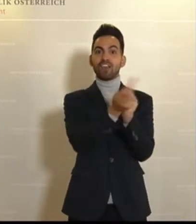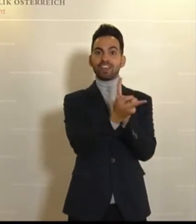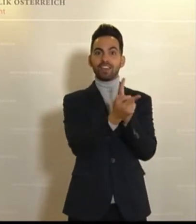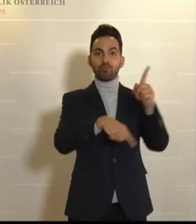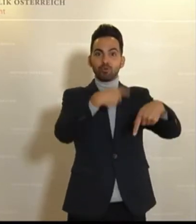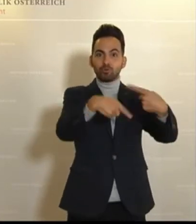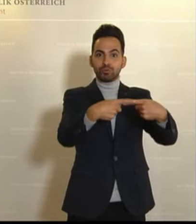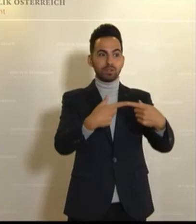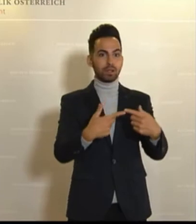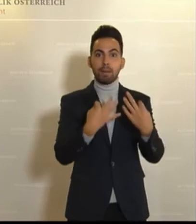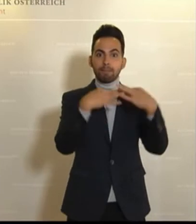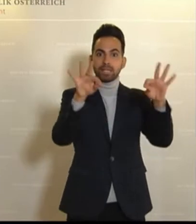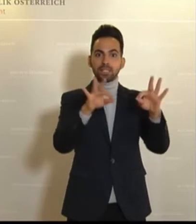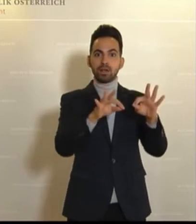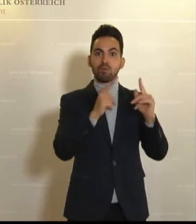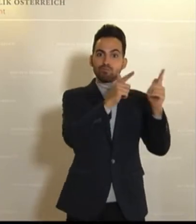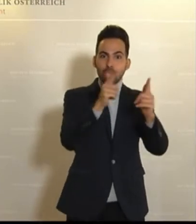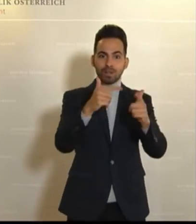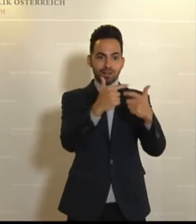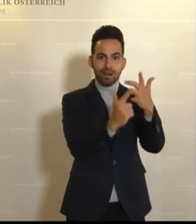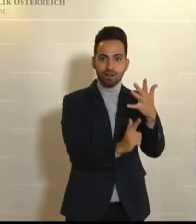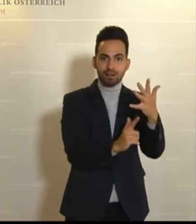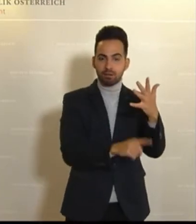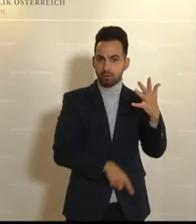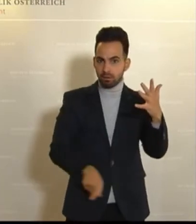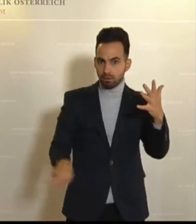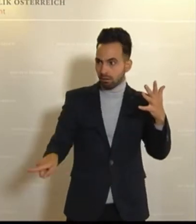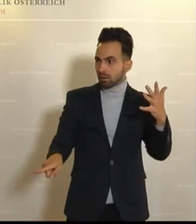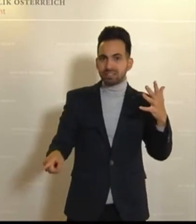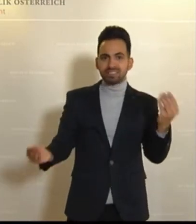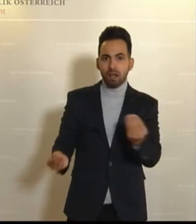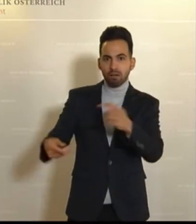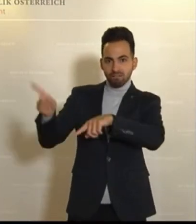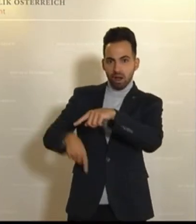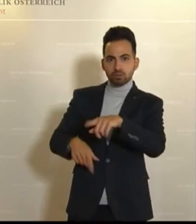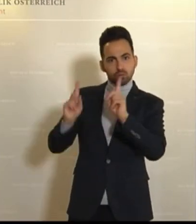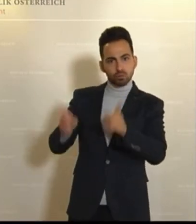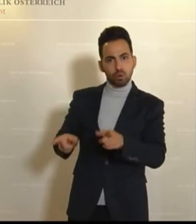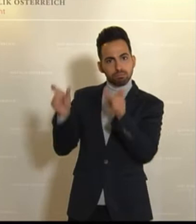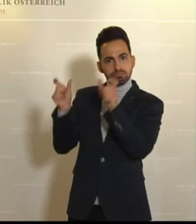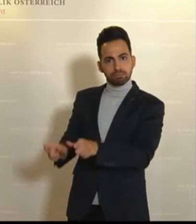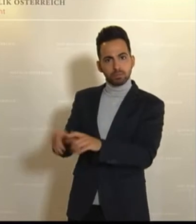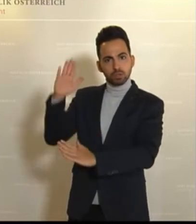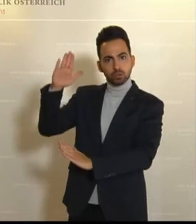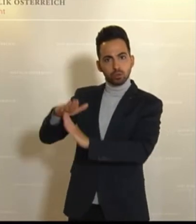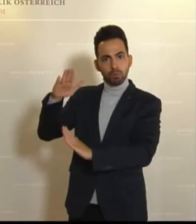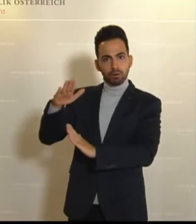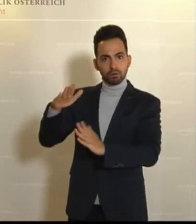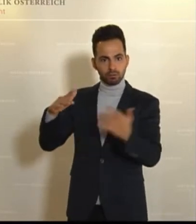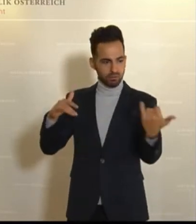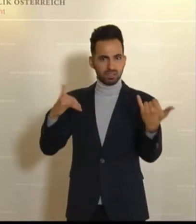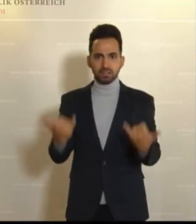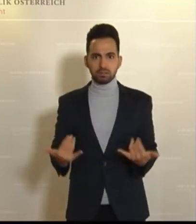in eine bessere Mobilität zu investieren, sondern es geht auch darum, falsche Dinge nicht mehr zu tun. Und dieses Budget ist der Beleg dafür,